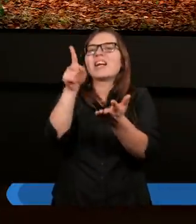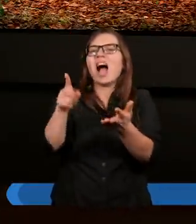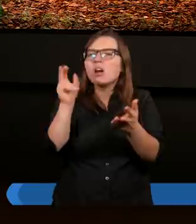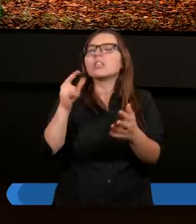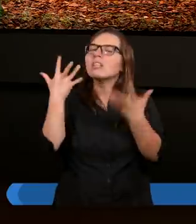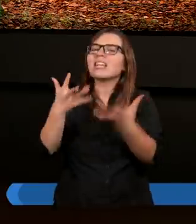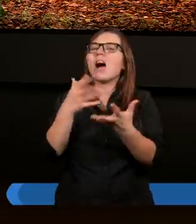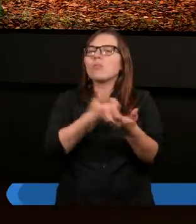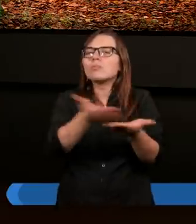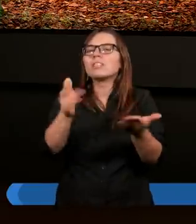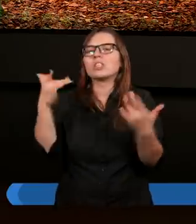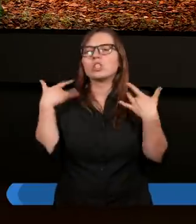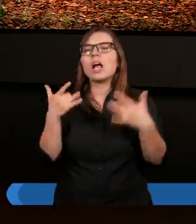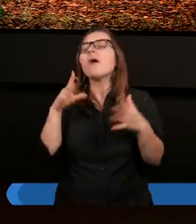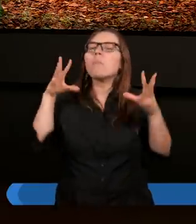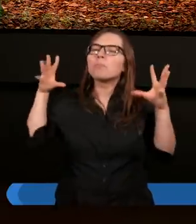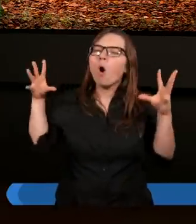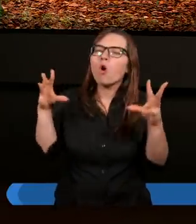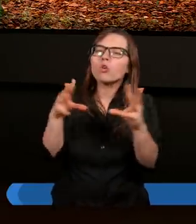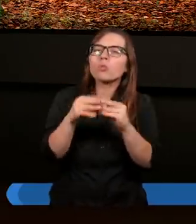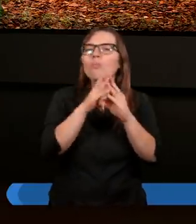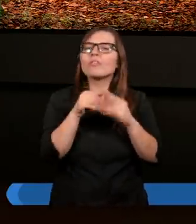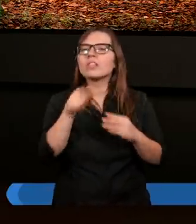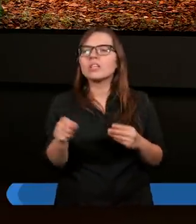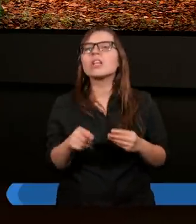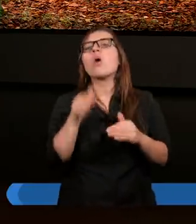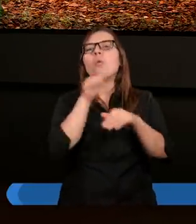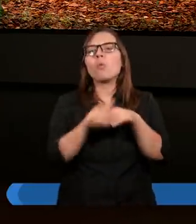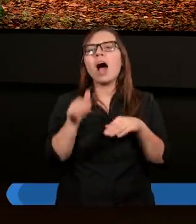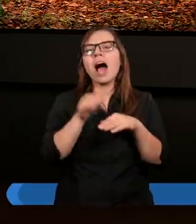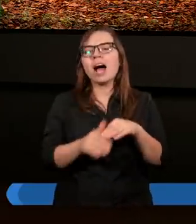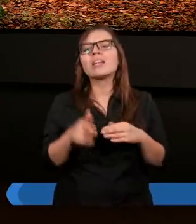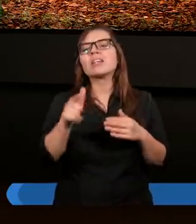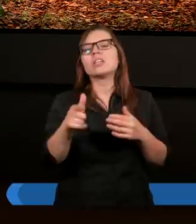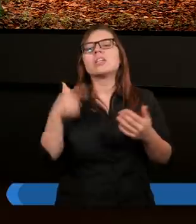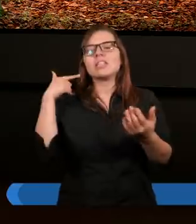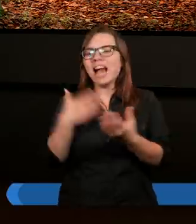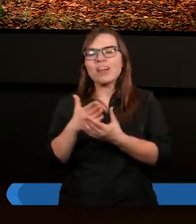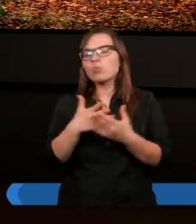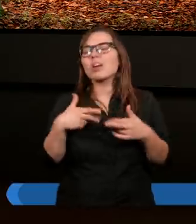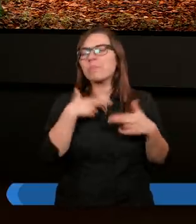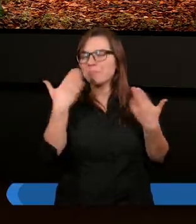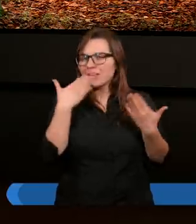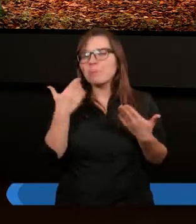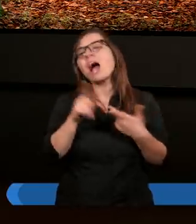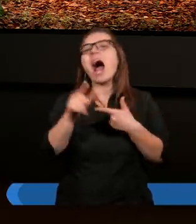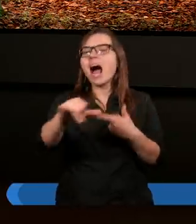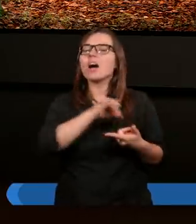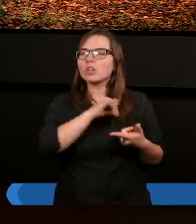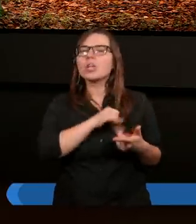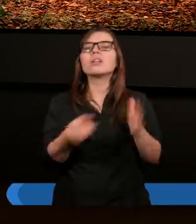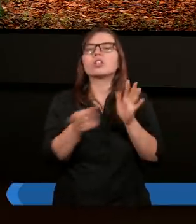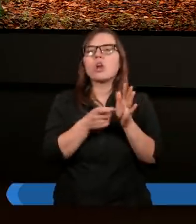reasumując. I zasłużona życzliwość. Łaska, niezasłużona życzliwość. Grzech domaga się